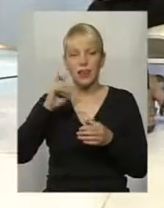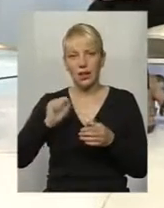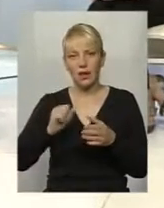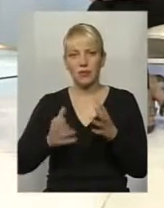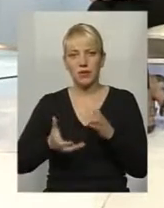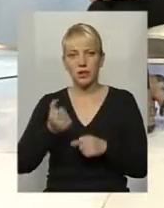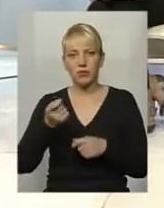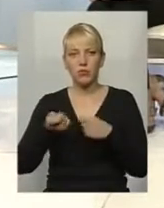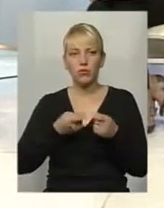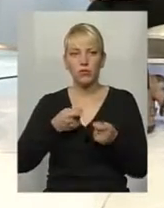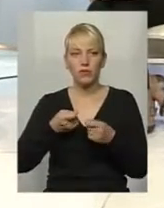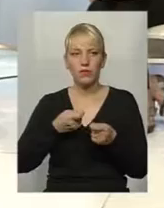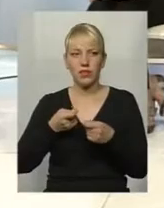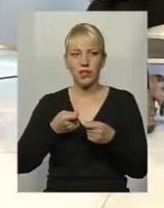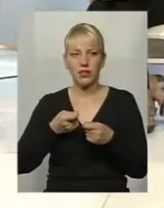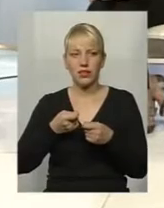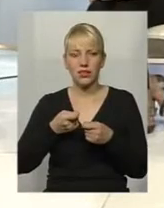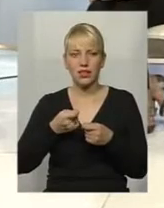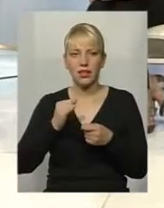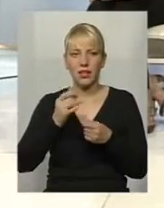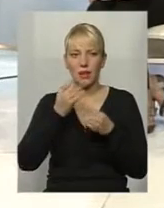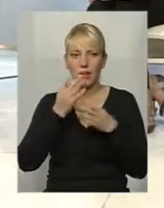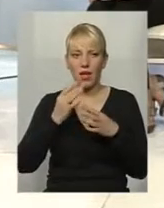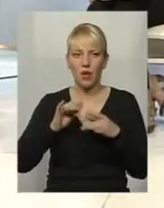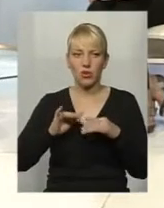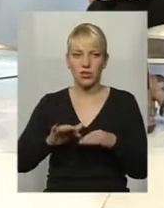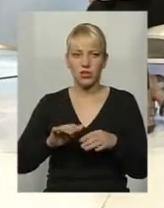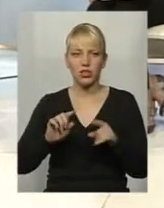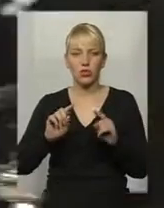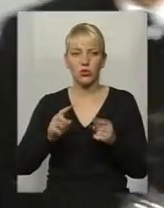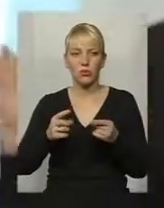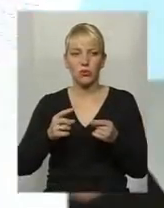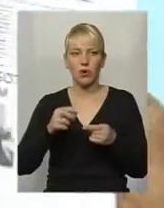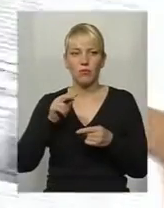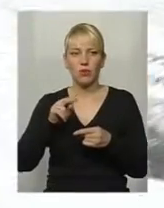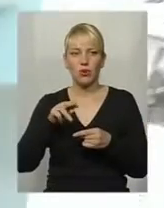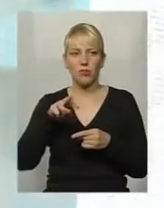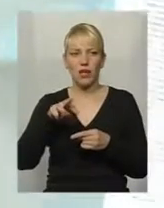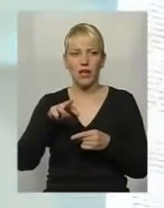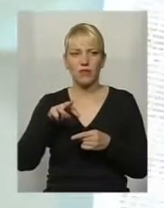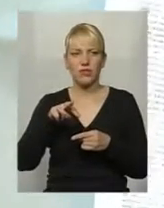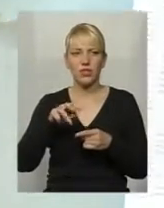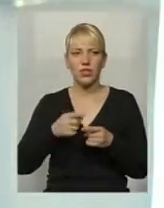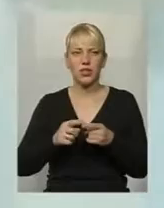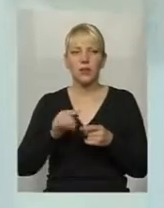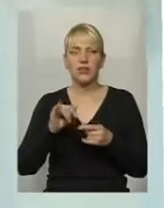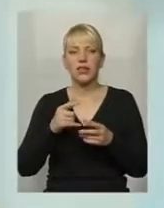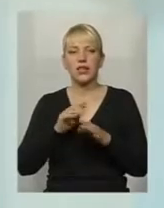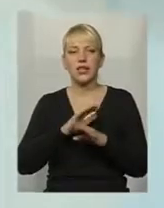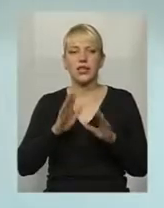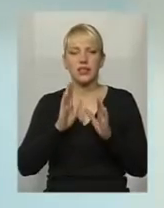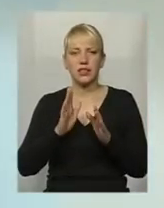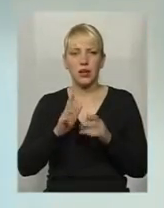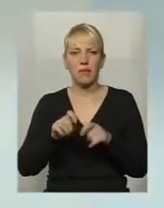і благодійників. Тому Петро Миляноч, він якби не тільки там, що вони допомагають